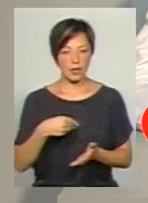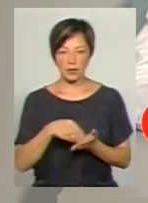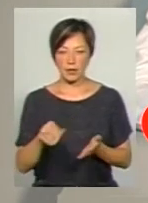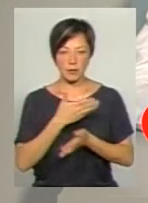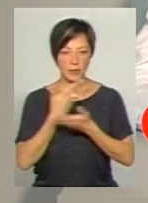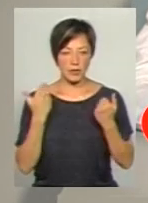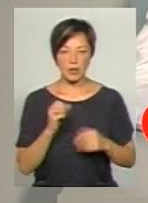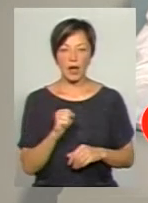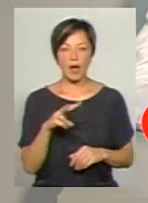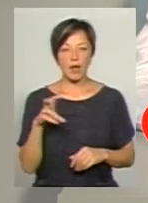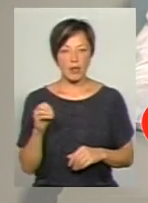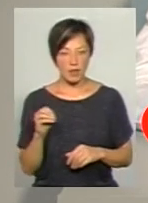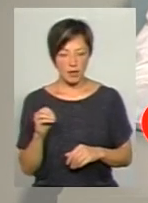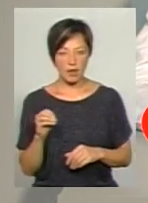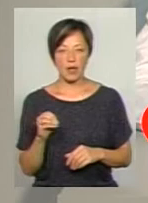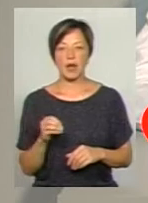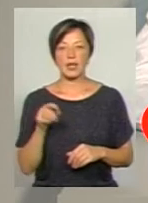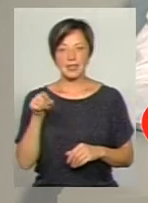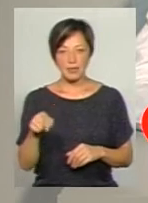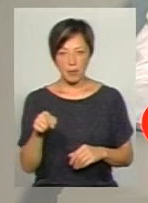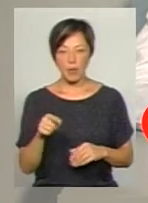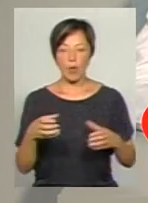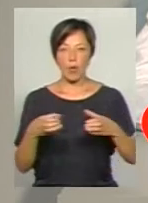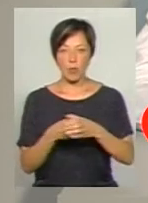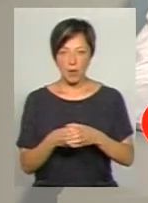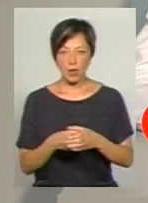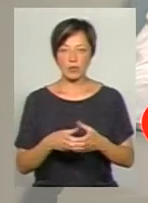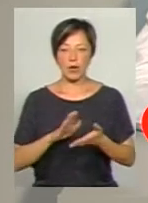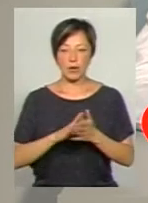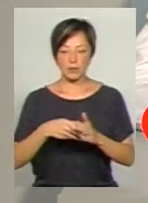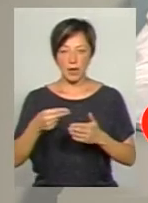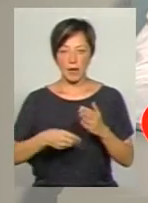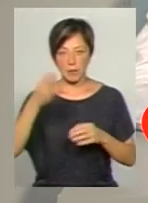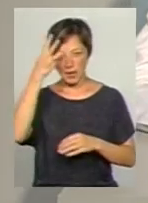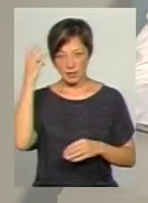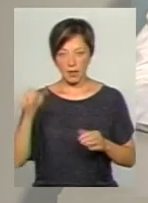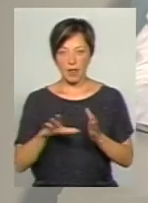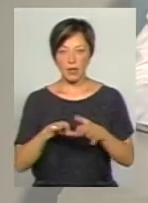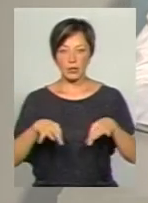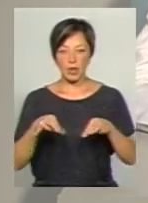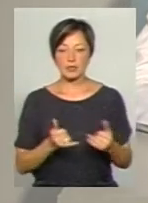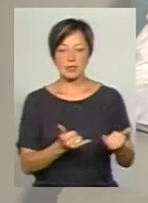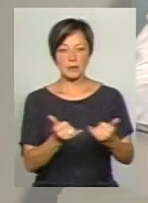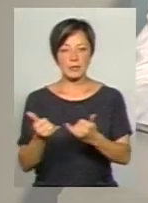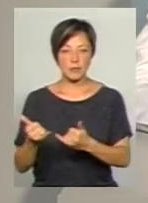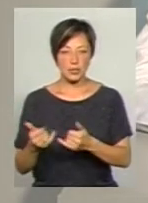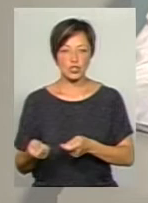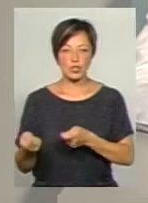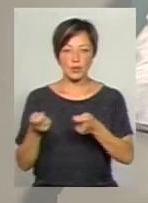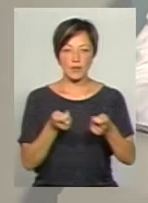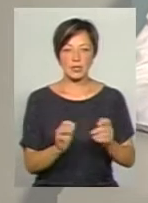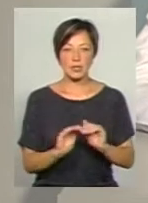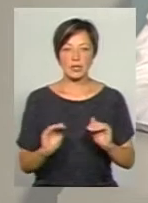Але Лісогринівецька громада уклала угоду з Хмельницька електротранс про забезпечення довезу